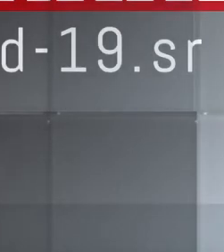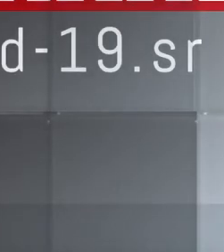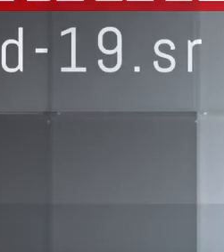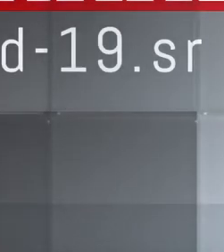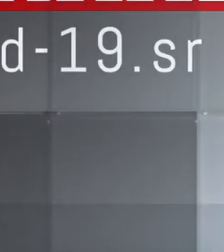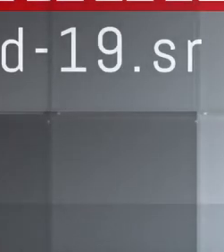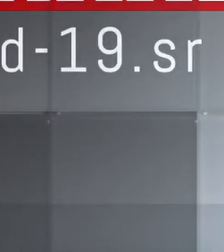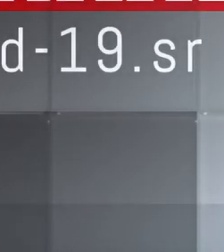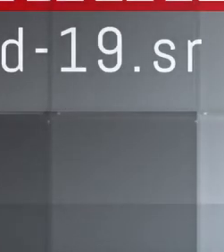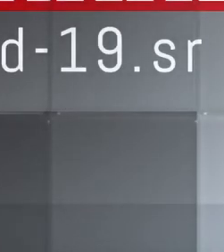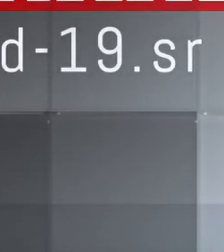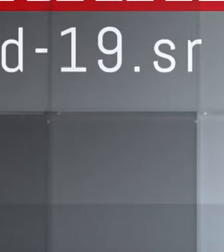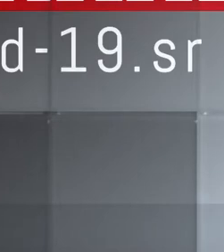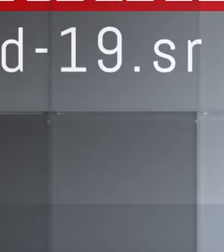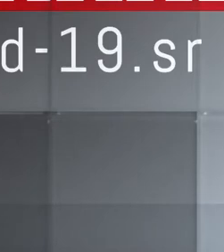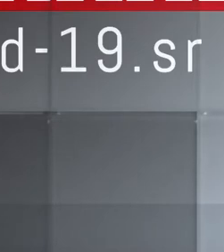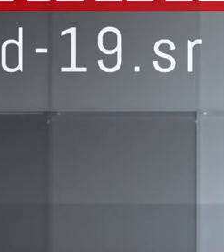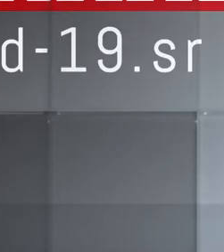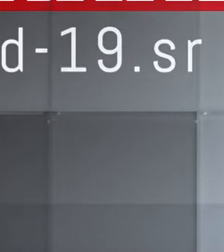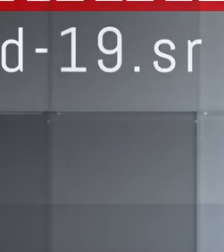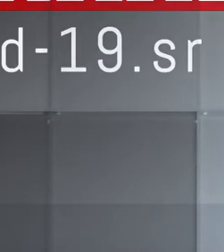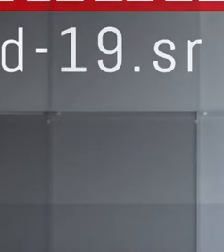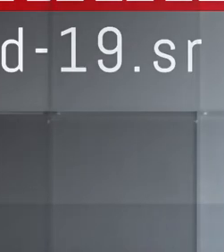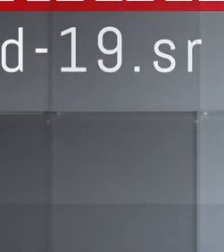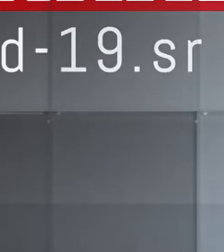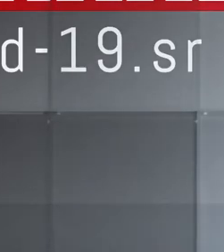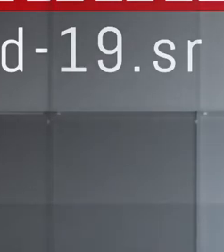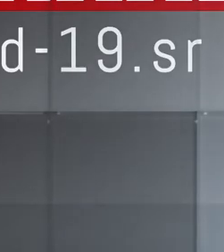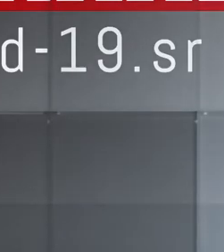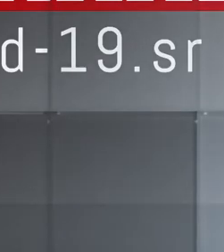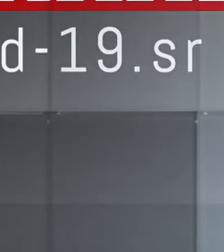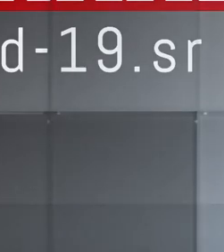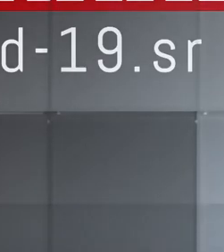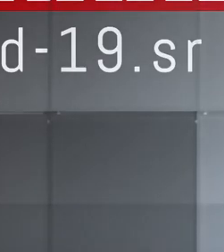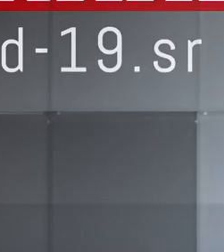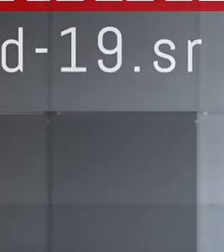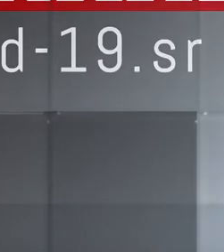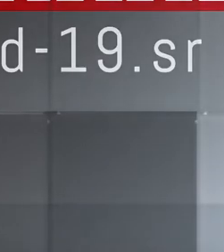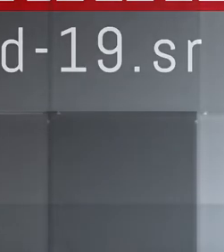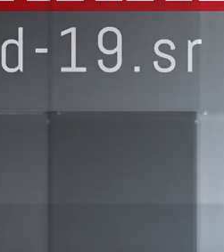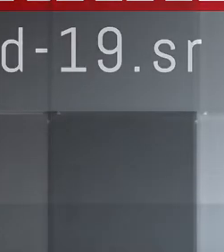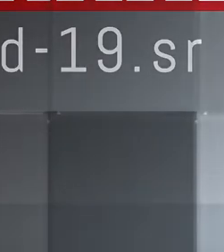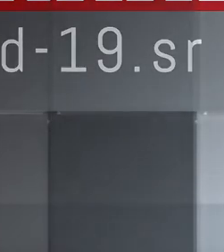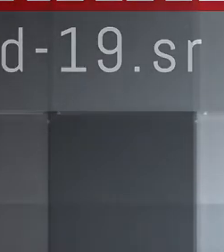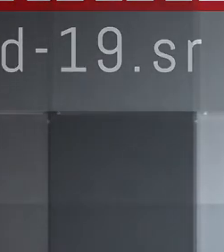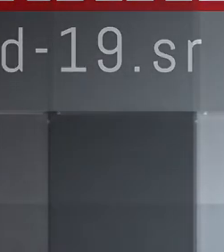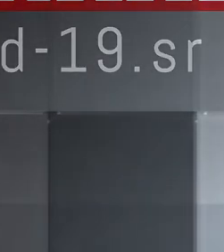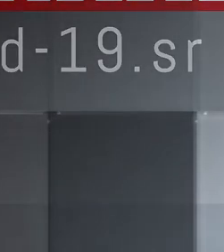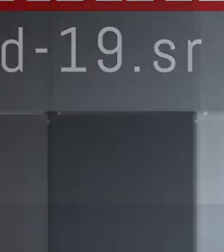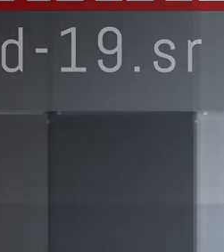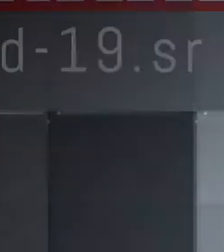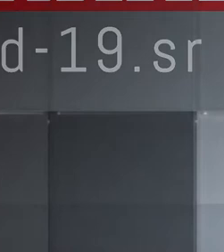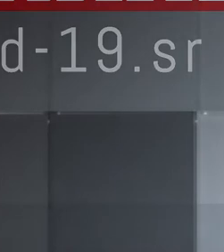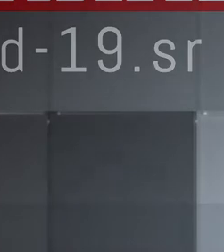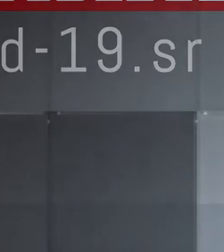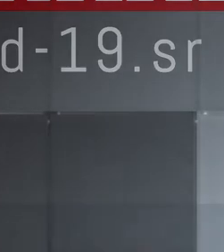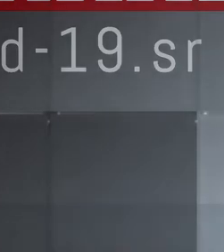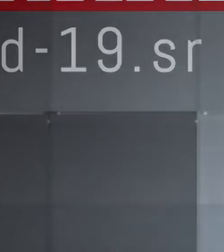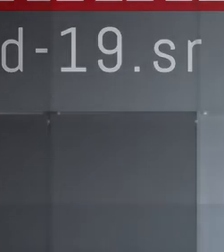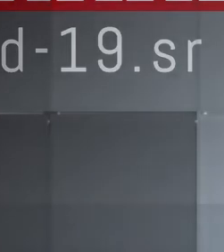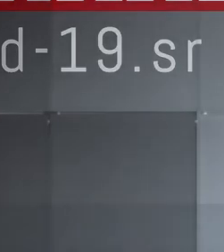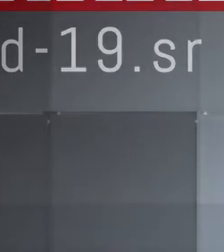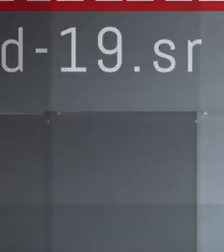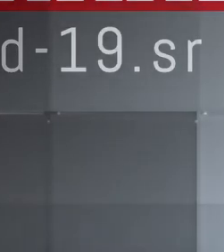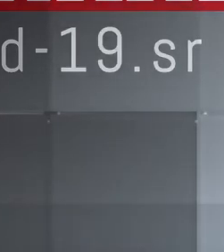aangekondigd door de minister van Volksgezondheid. Laten we samen een vuist maken. Voor fit aan COVID, zodat we